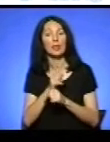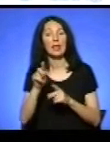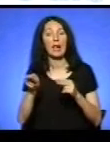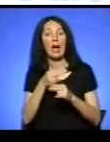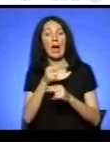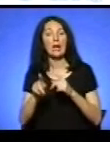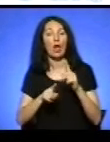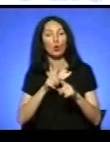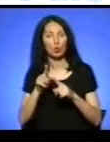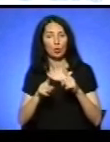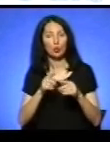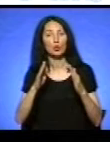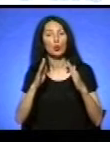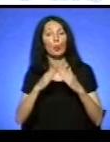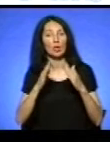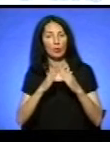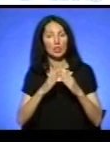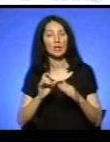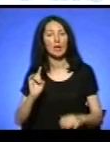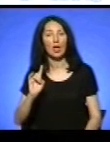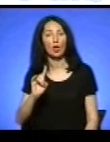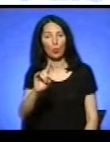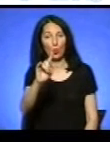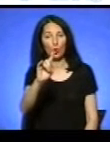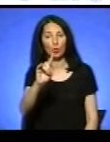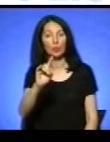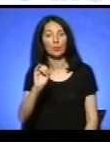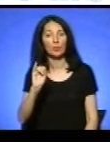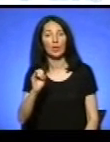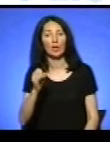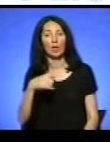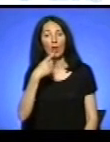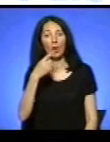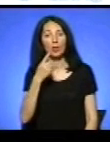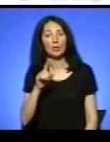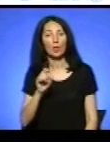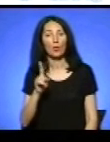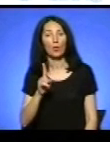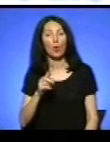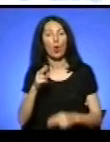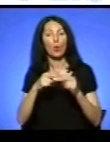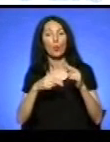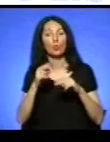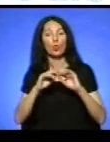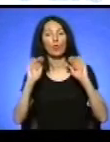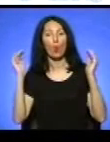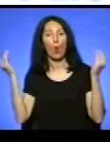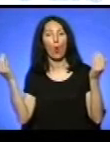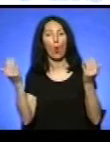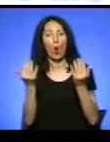приміщення аеропорту, і йде мова про побудову огорожі